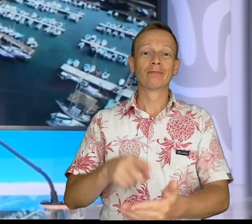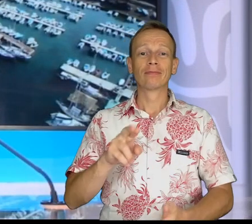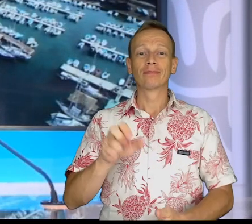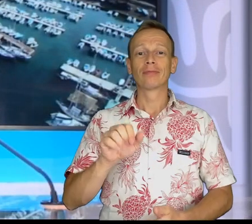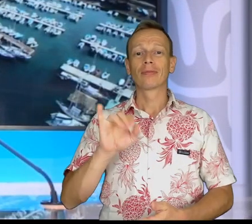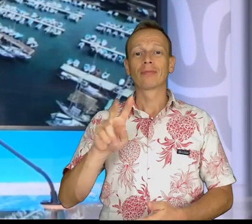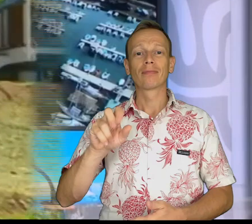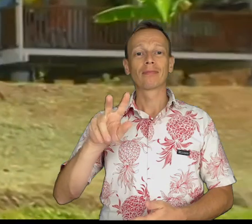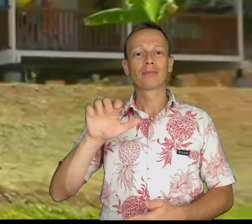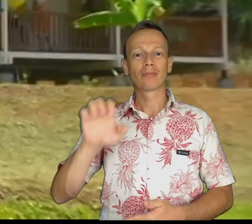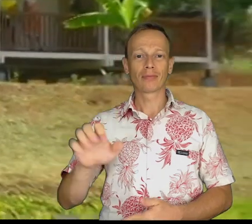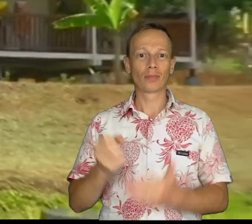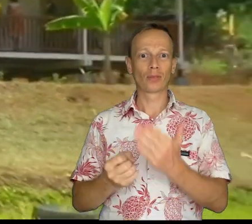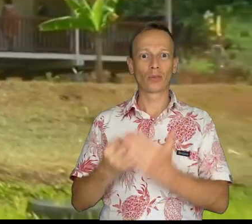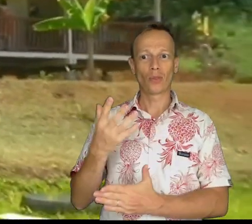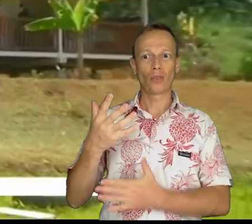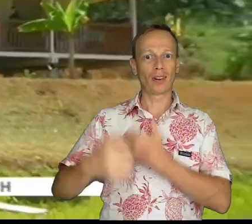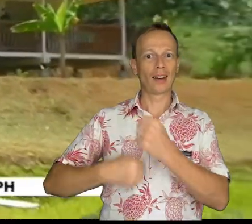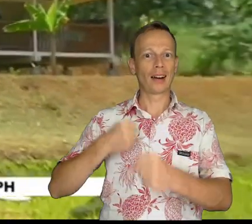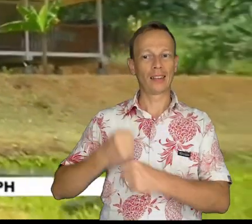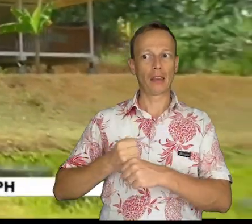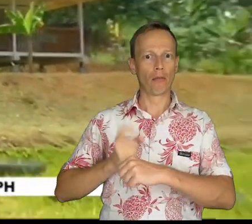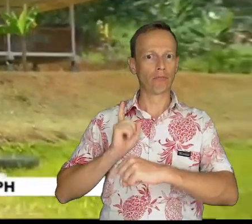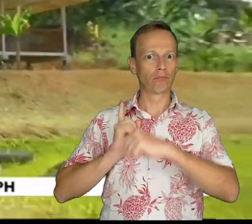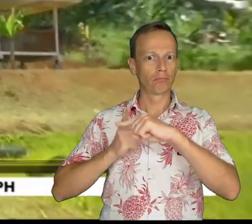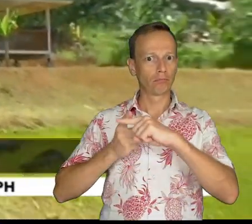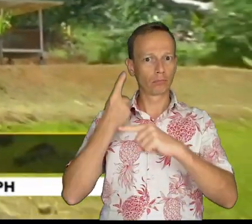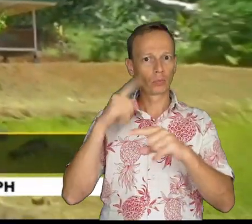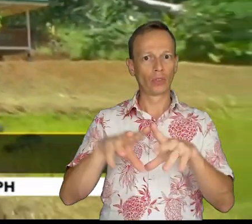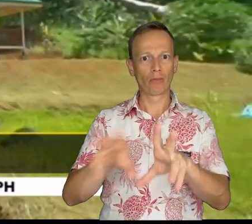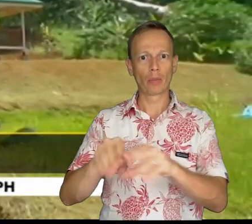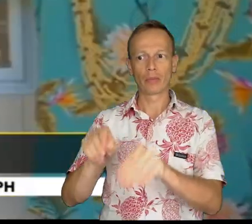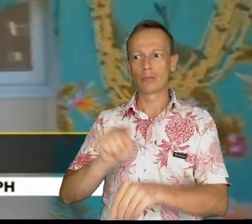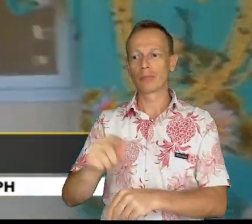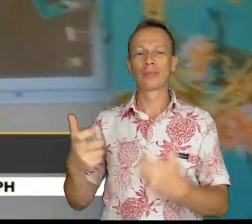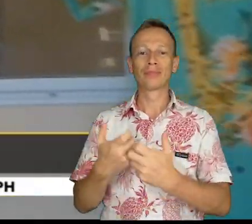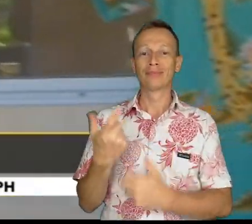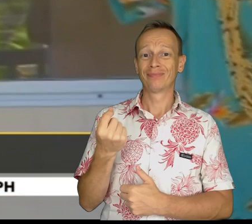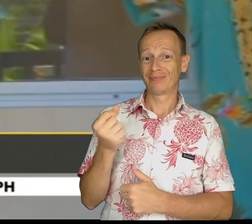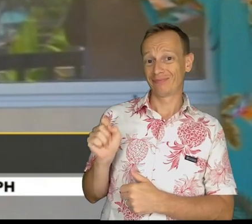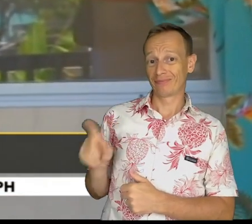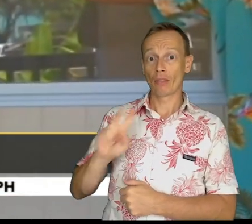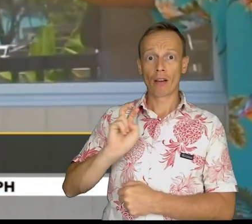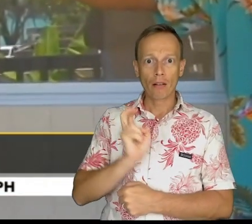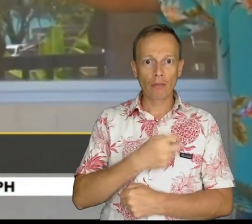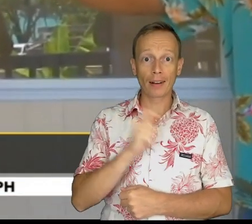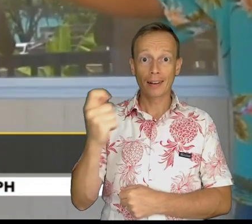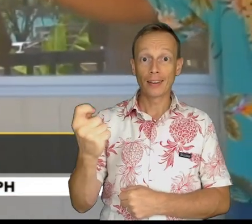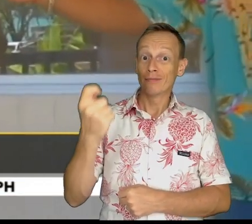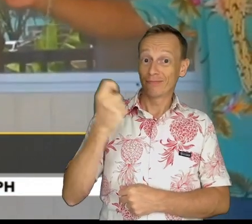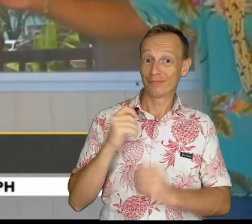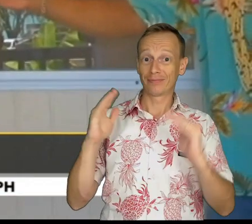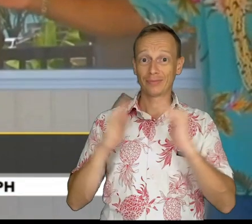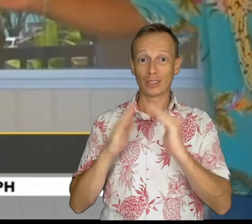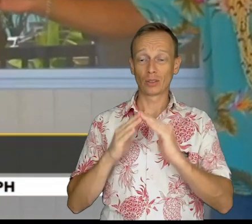dans l'archipel des Australes. Cette nouvelle année démarre plutôt bien pour certaines familles comme ce couple qui a enfin reçu les